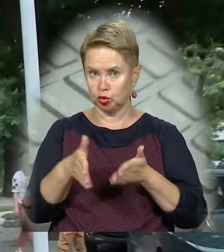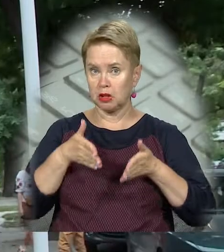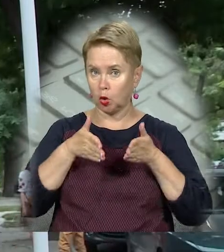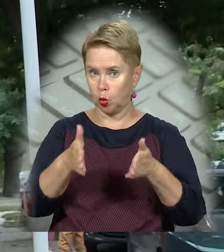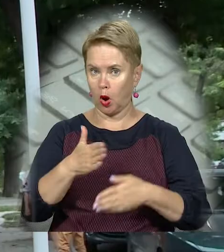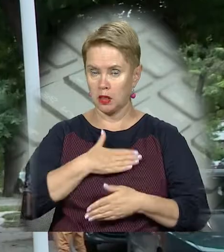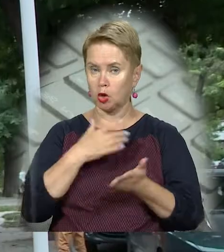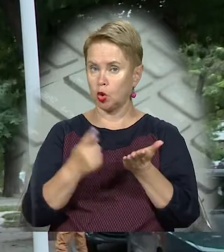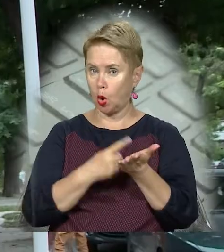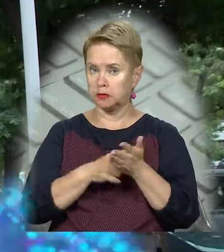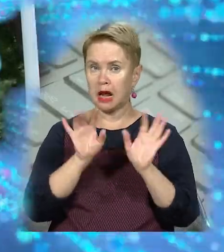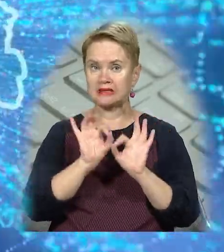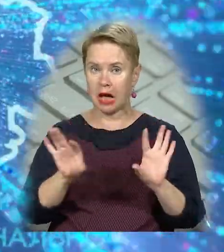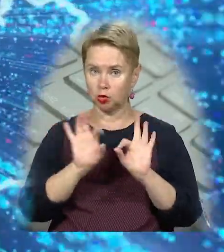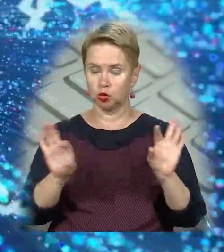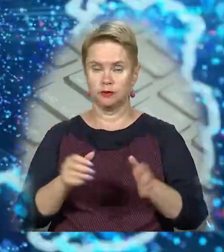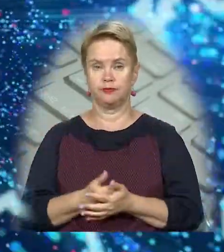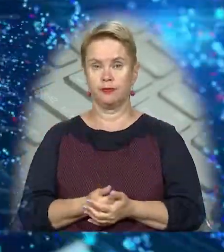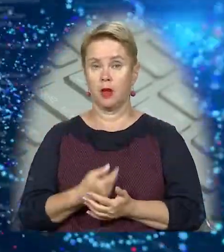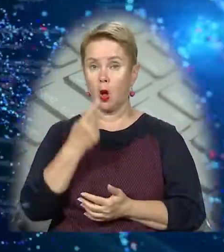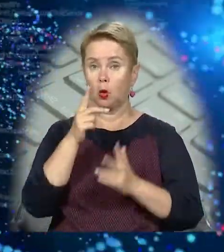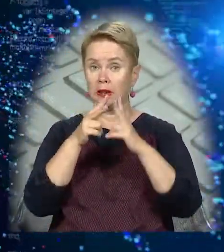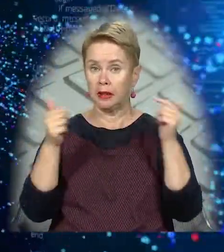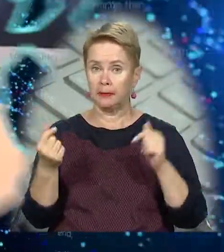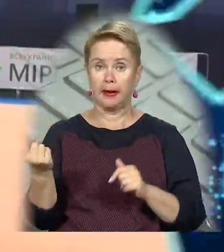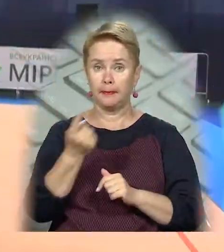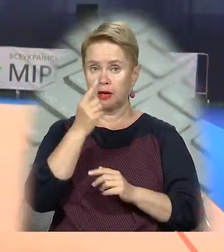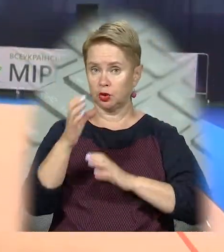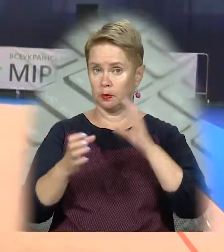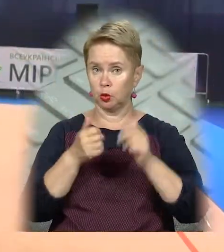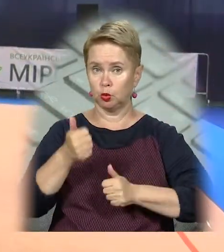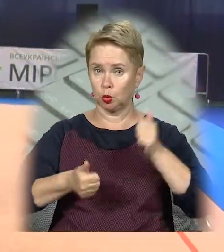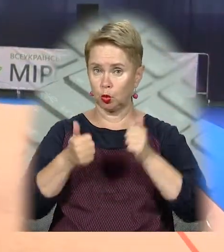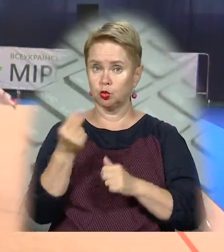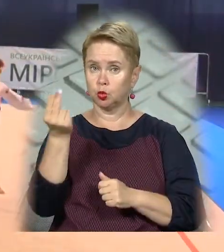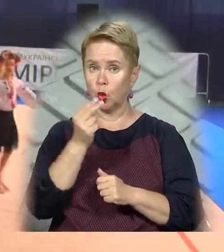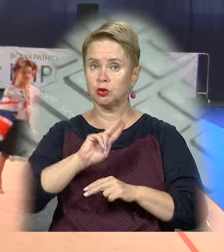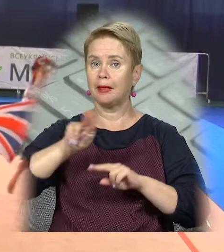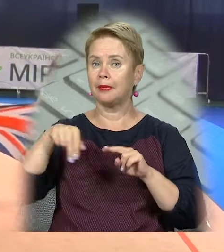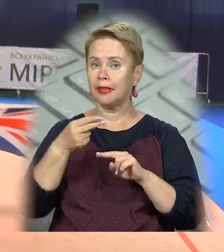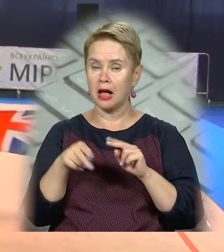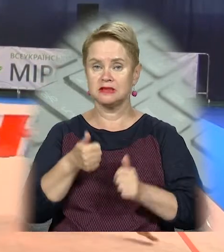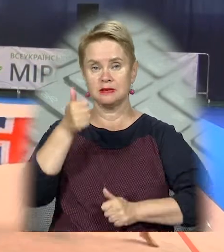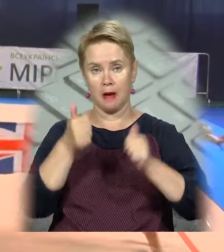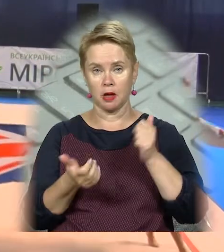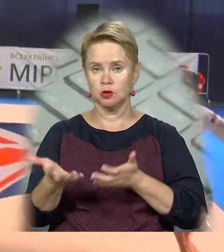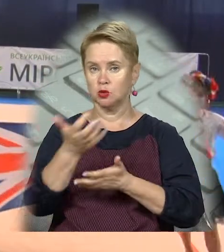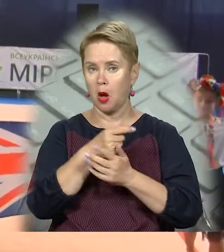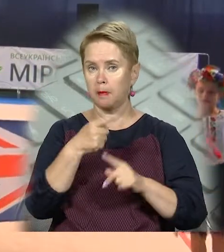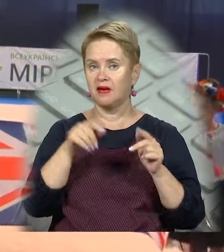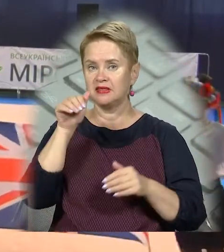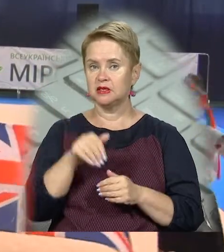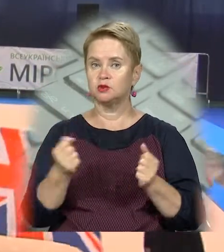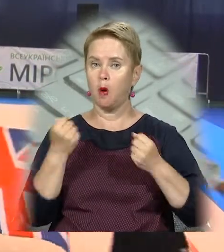тротуар, наші кореспонденти розкажуть. І у Дніпрі пройшов перший міжнародний турнір з художньої гімнастики. Змагання зібрали понад